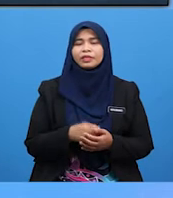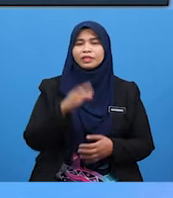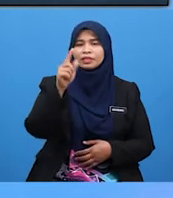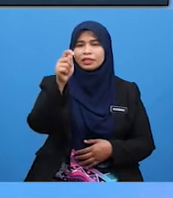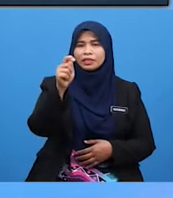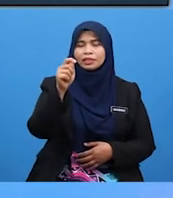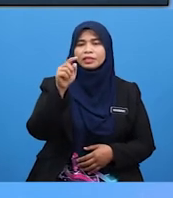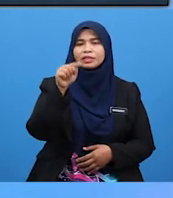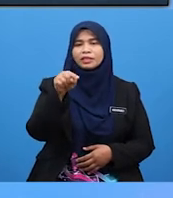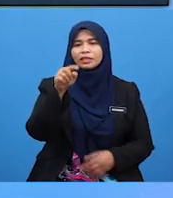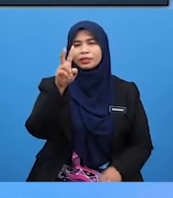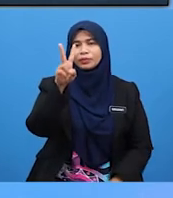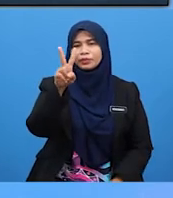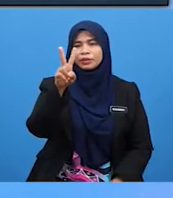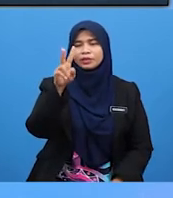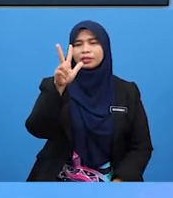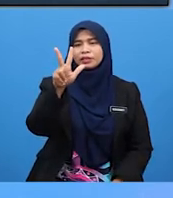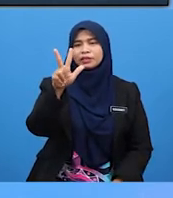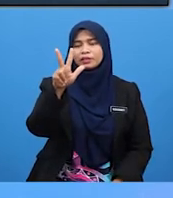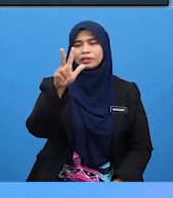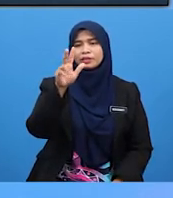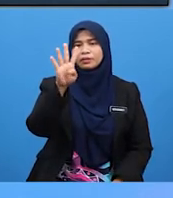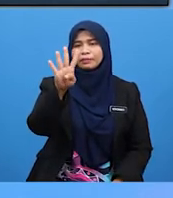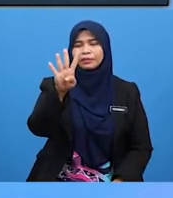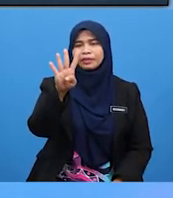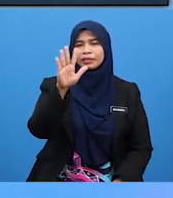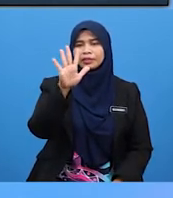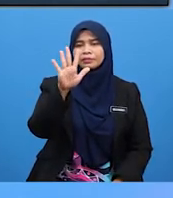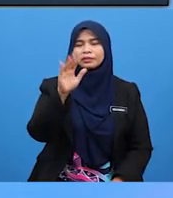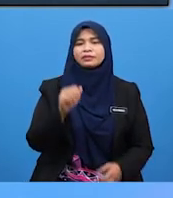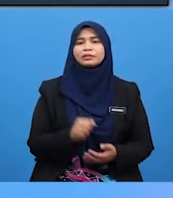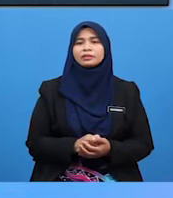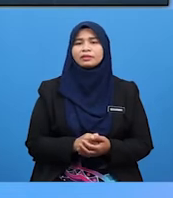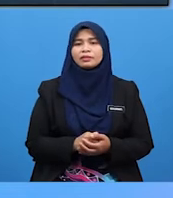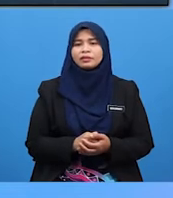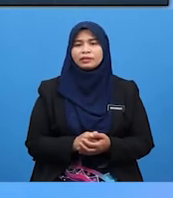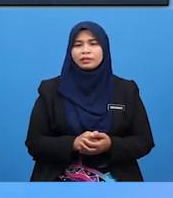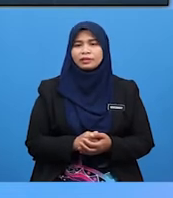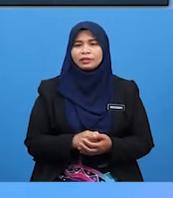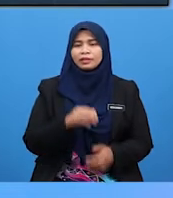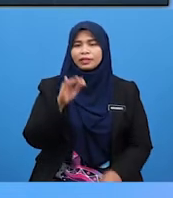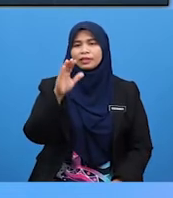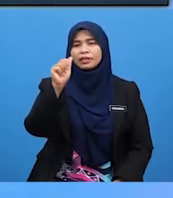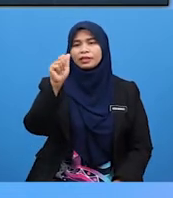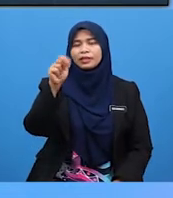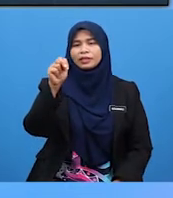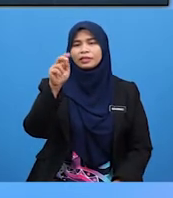.2345 I